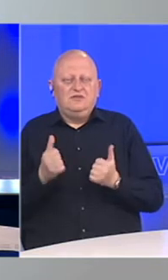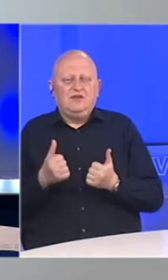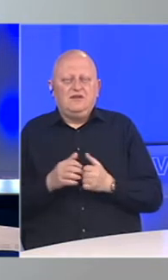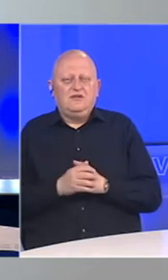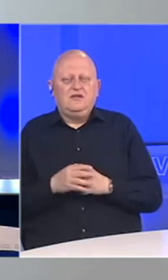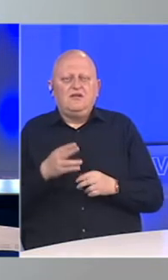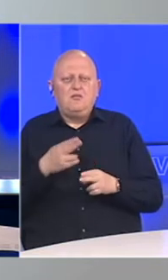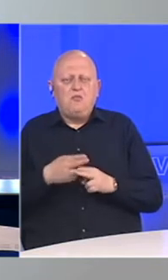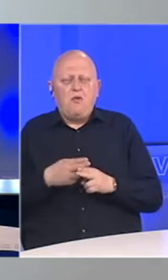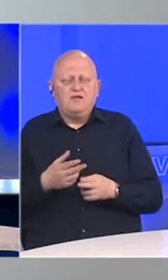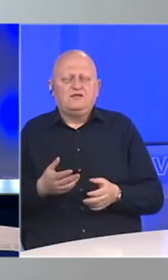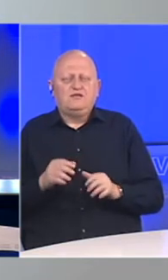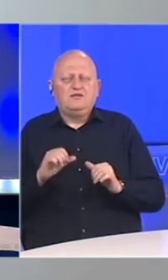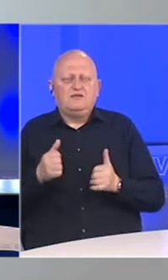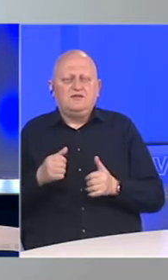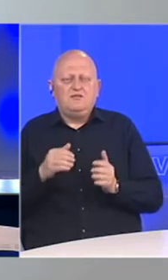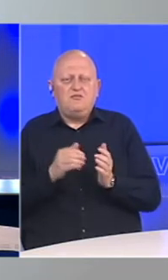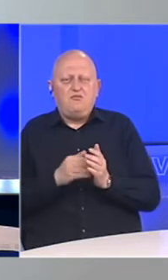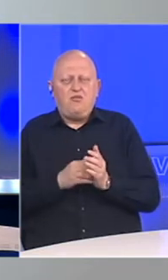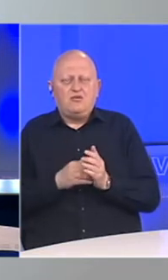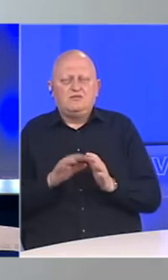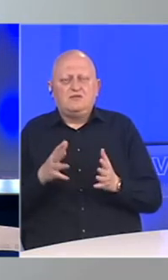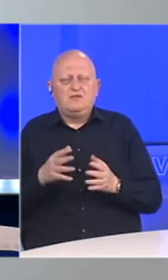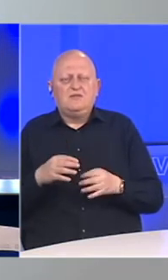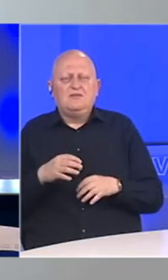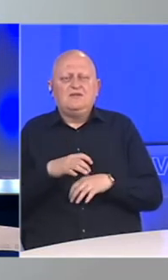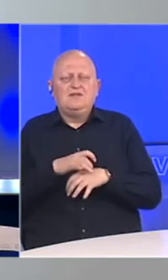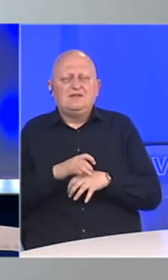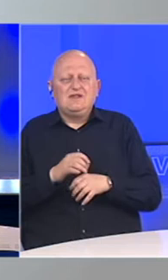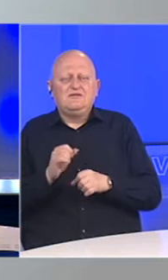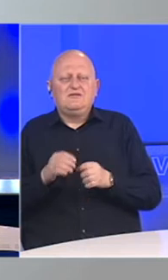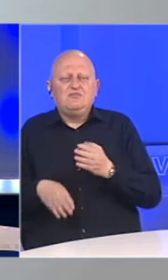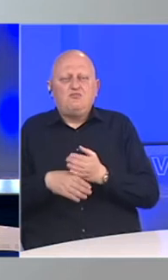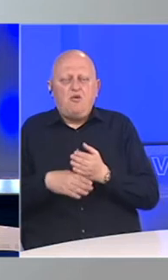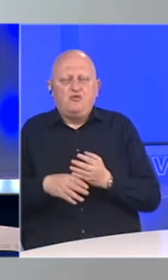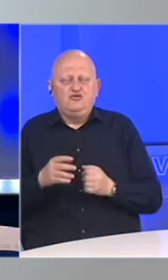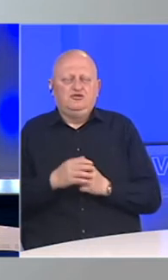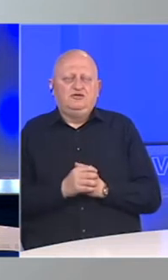oboljeli ih? Je li bilo potrebe za nekim zdravstvenim intervencijama?